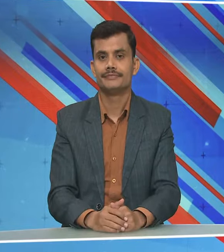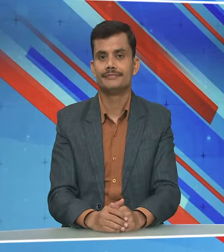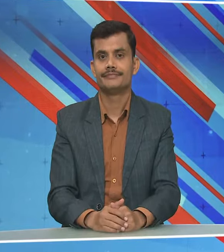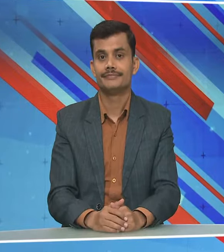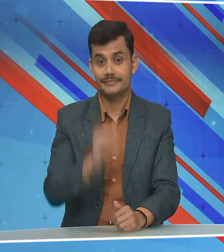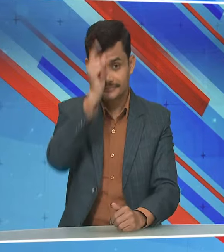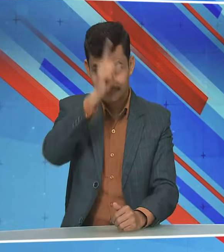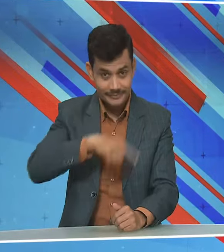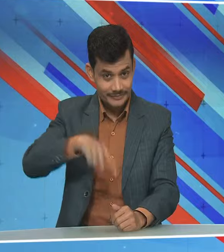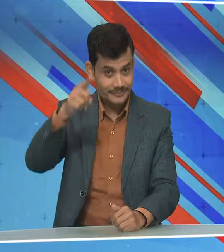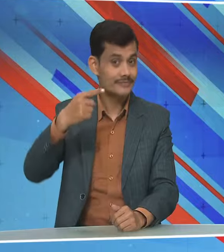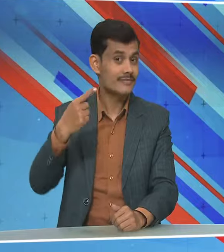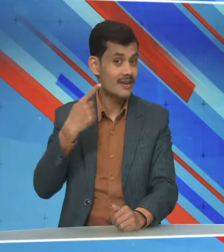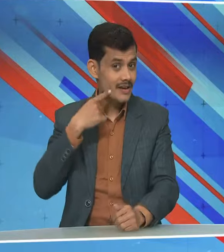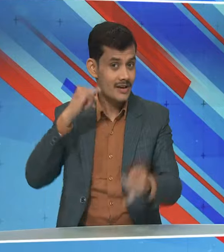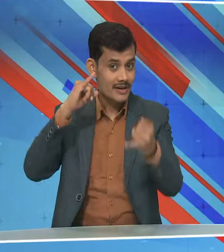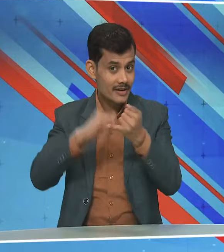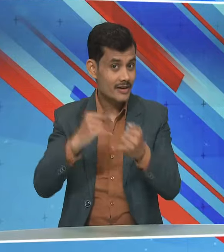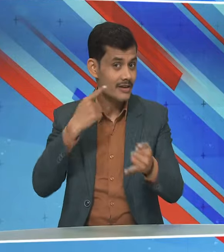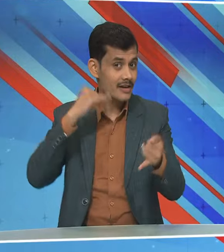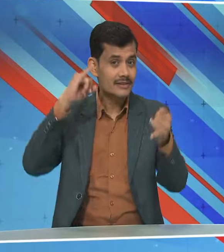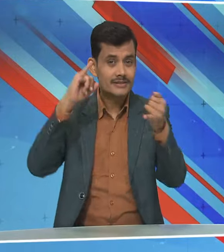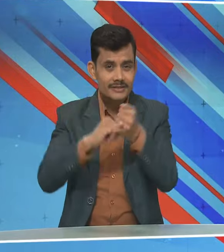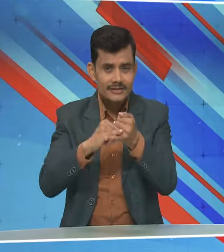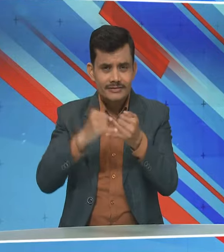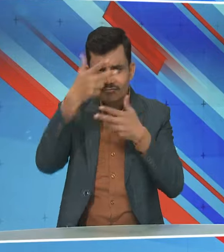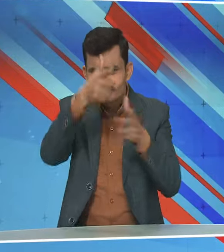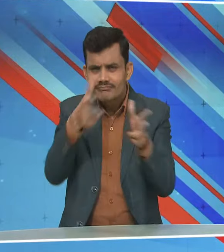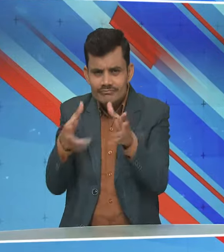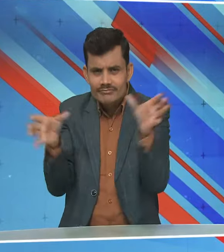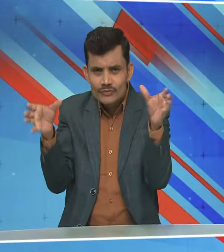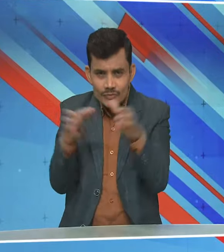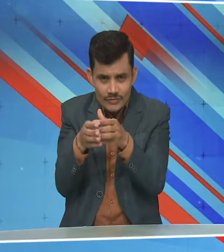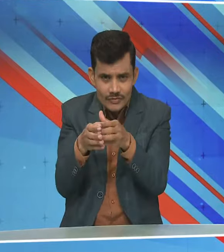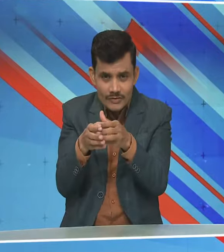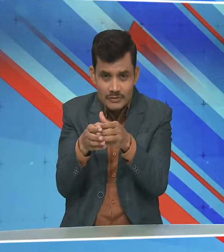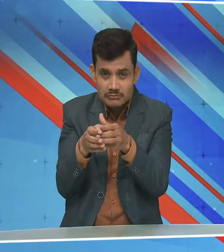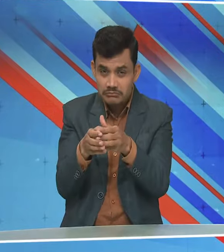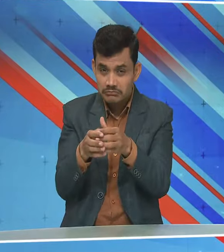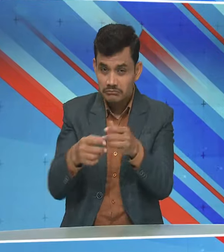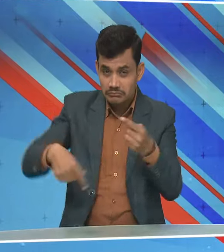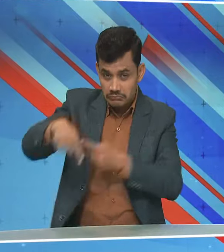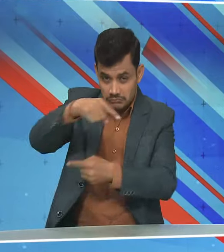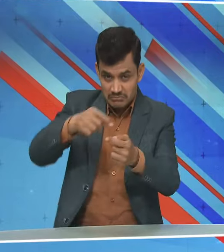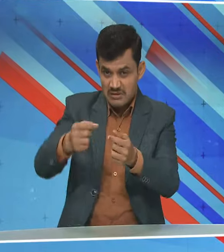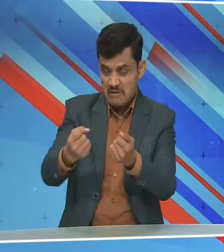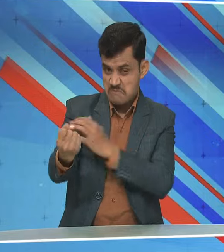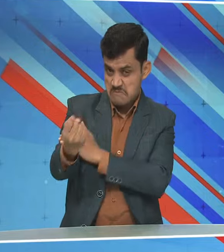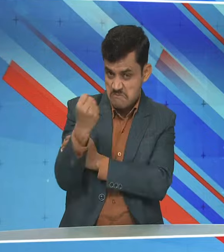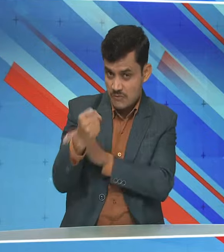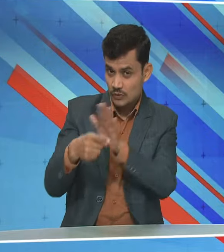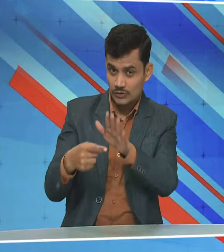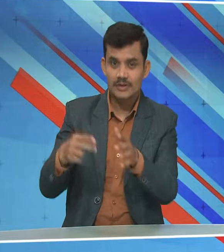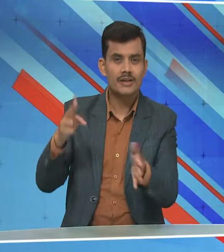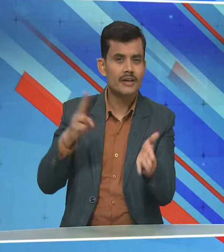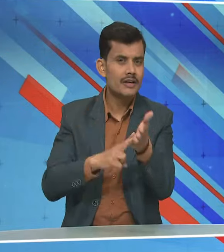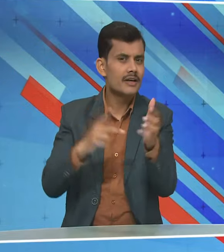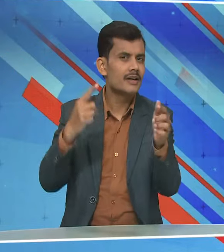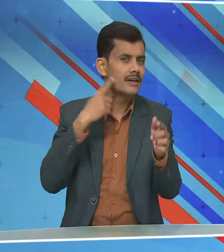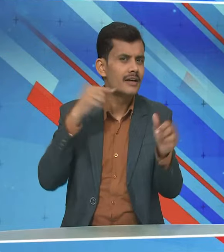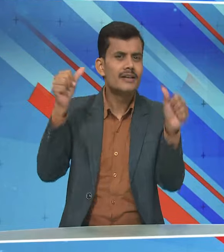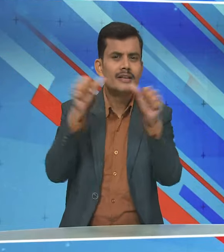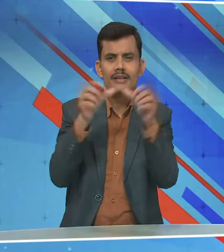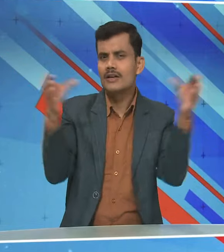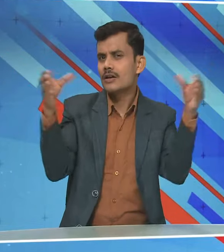देश में आईएस आईएस आतंकी साज़िश पर अपना शिकंजा और कस्ते हुए राश्ट्रिय जाच